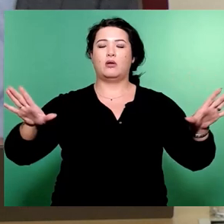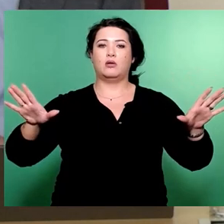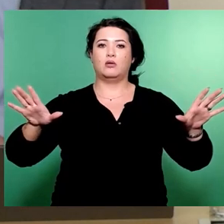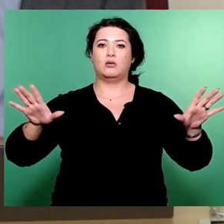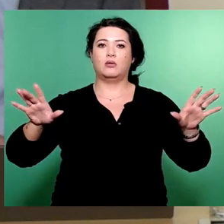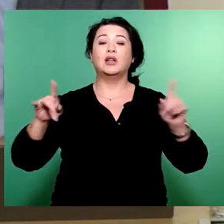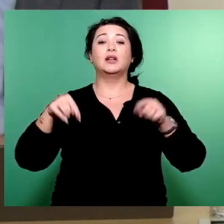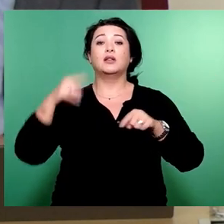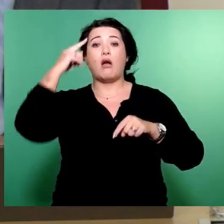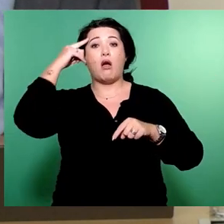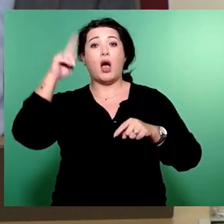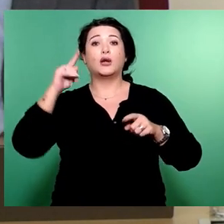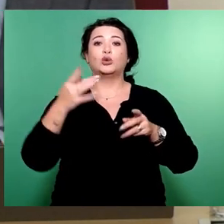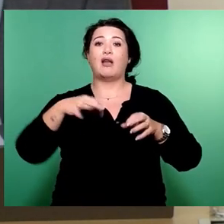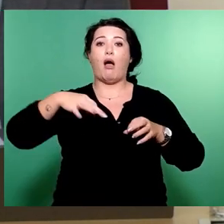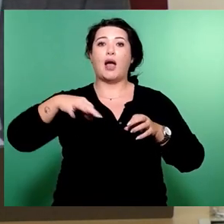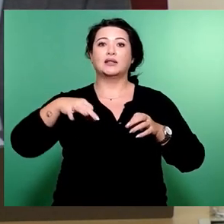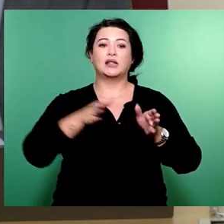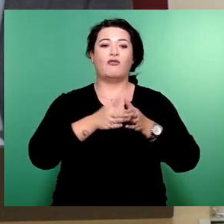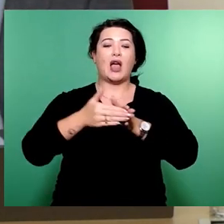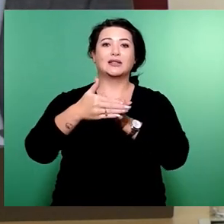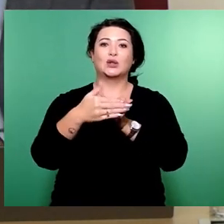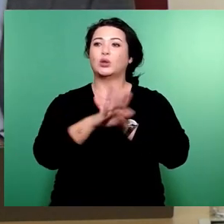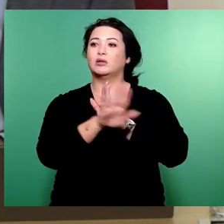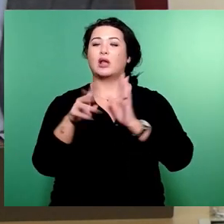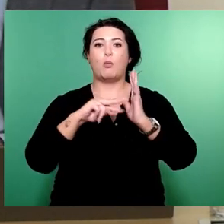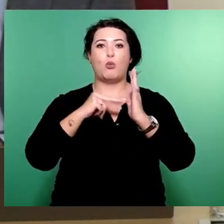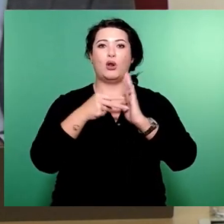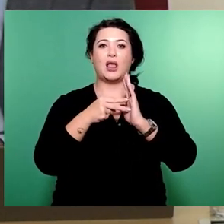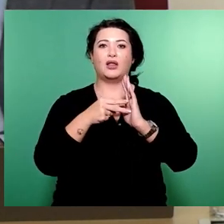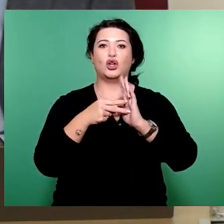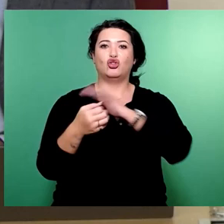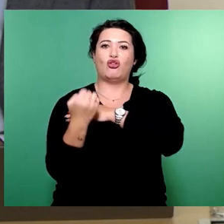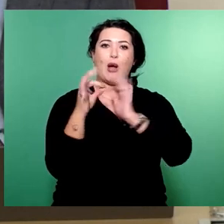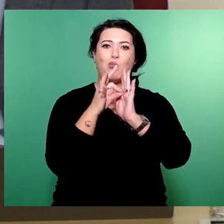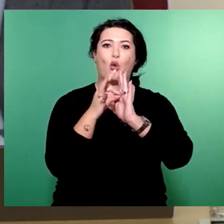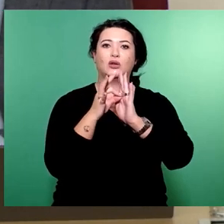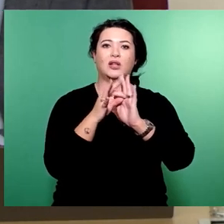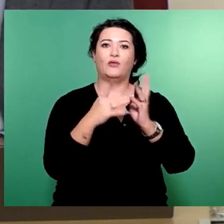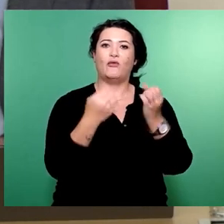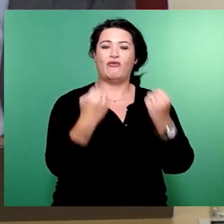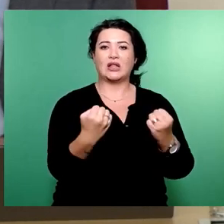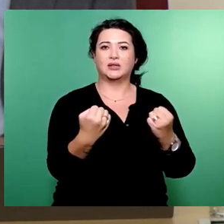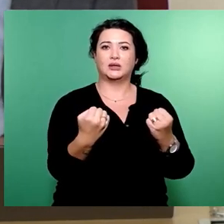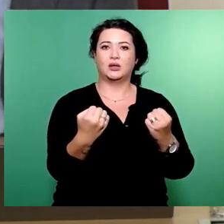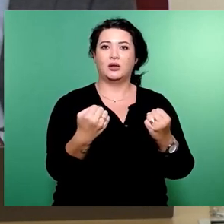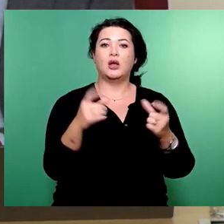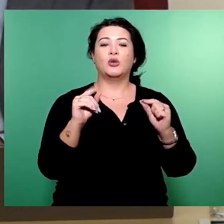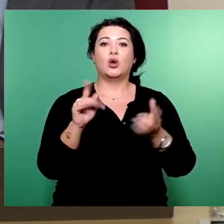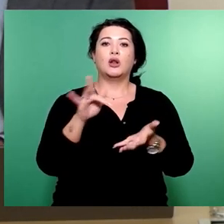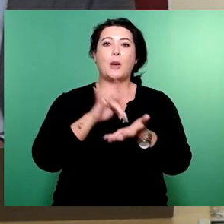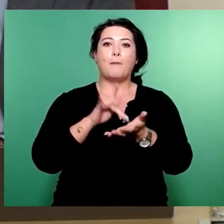einzelnen Fraktionen ihre politischen Schwerpunkte setzen. Dazu gehören die Mittelverteilung aus der